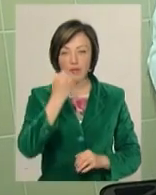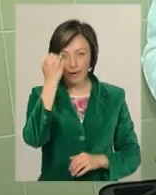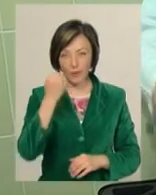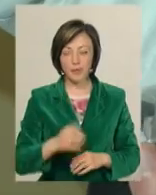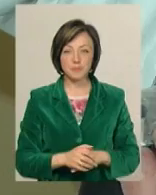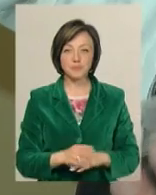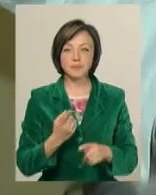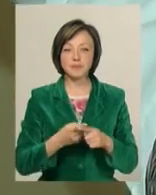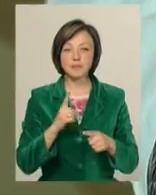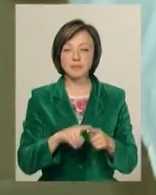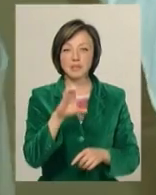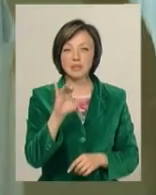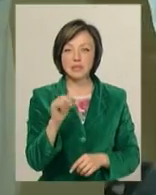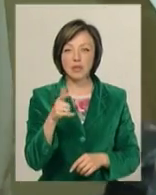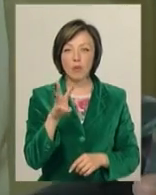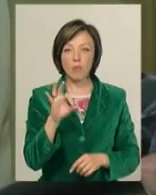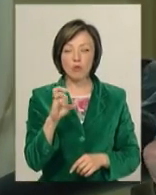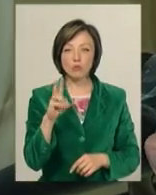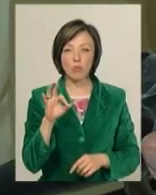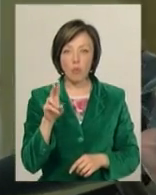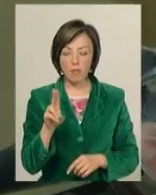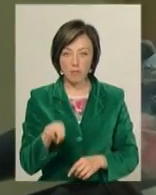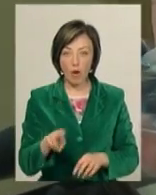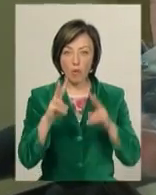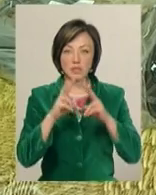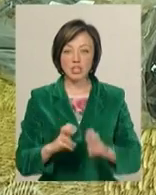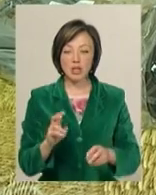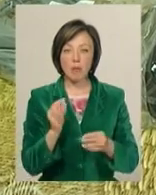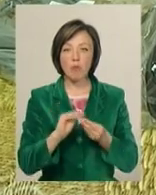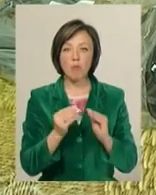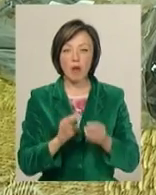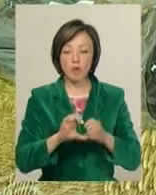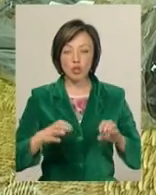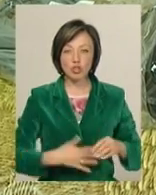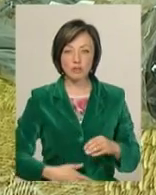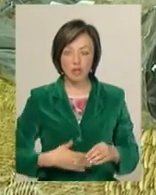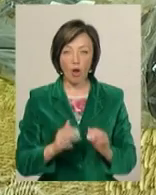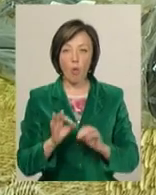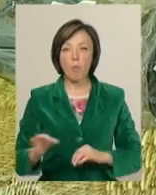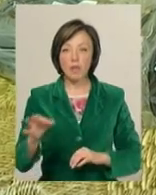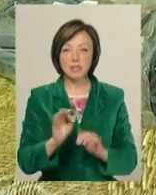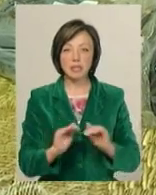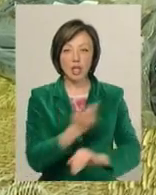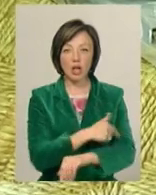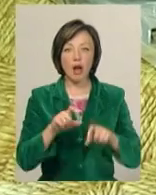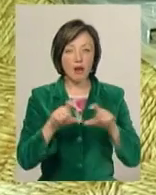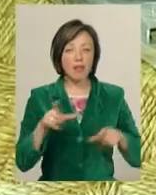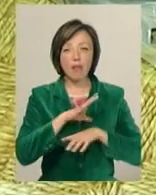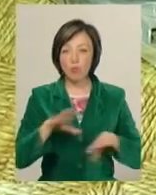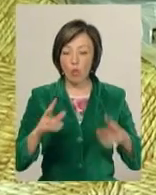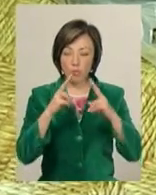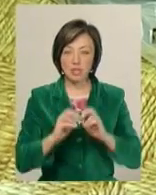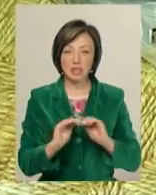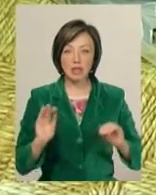Це сигмоскоп для обстеження патології кишківника. Такого апарату у Хмельницькій обласній дитячій лікарні не було. На обстеження